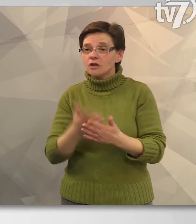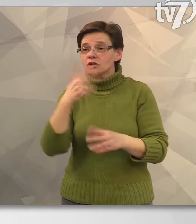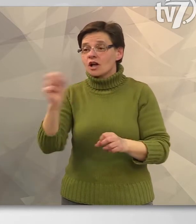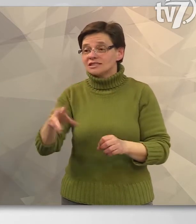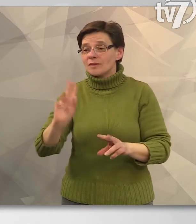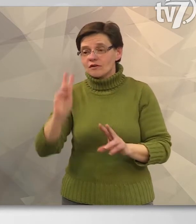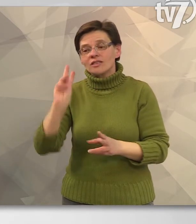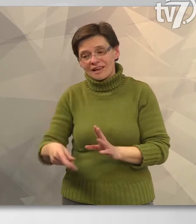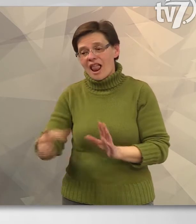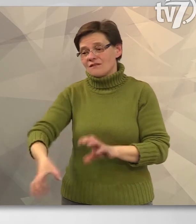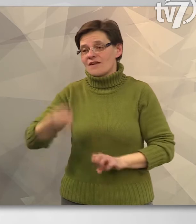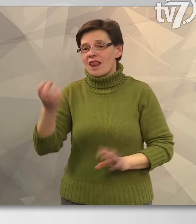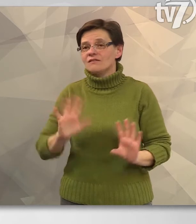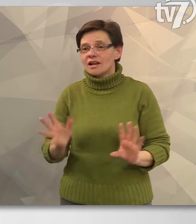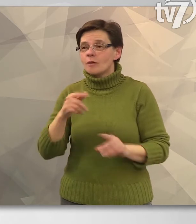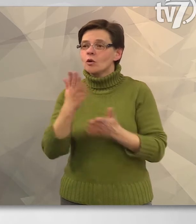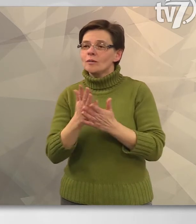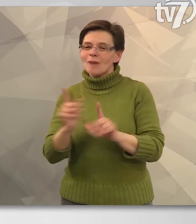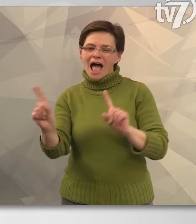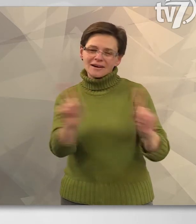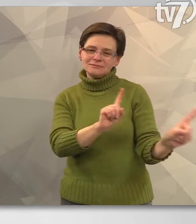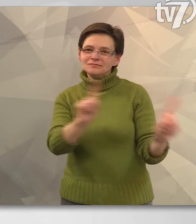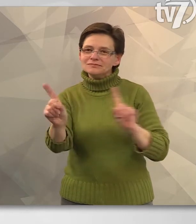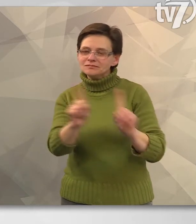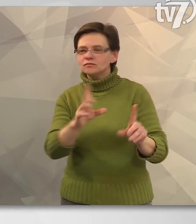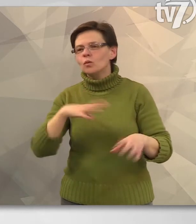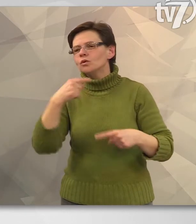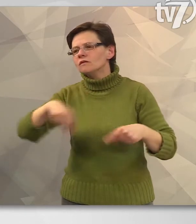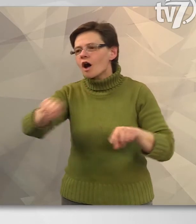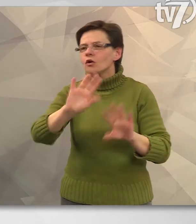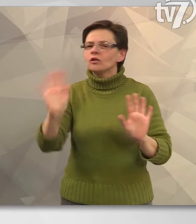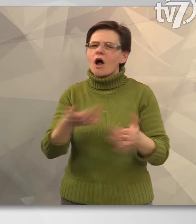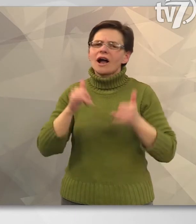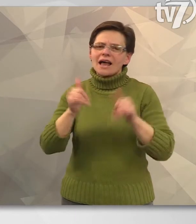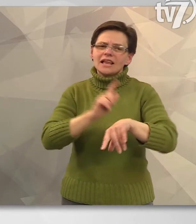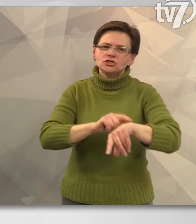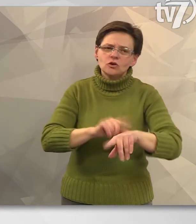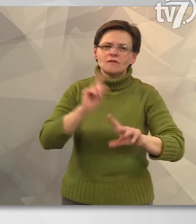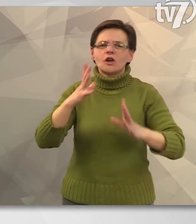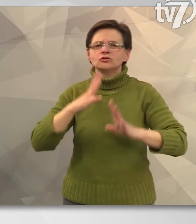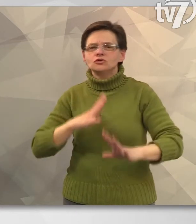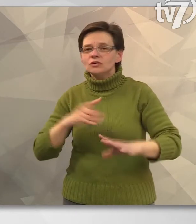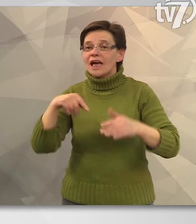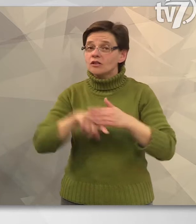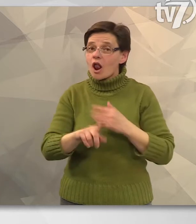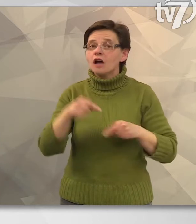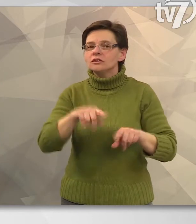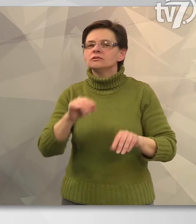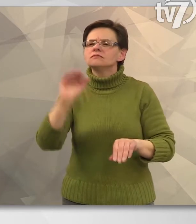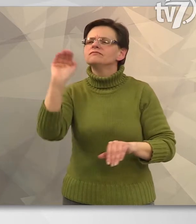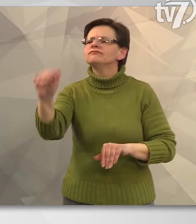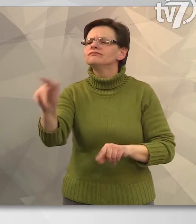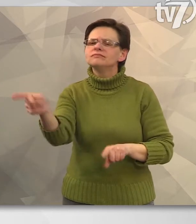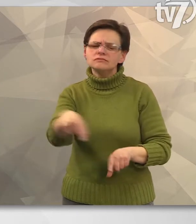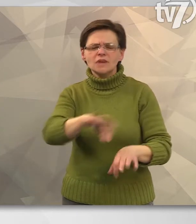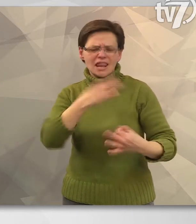szemét van, azt föl kell szedni. Ezért amikor ők már egymás között vannak, kint vannak az udvarról, akár testnevelés óra vagy a szünetek keretében, akkor